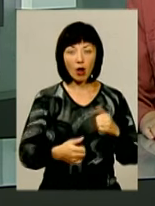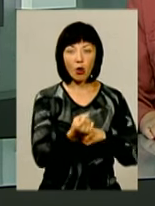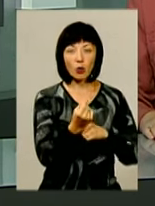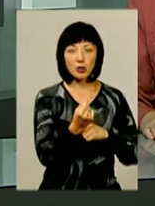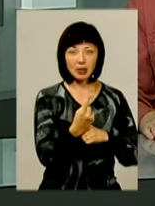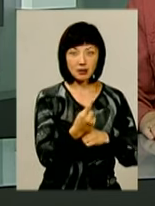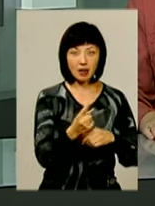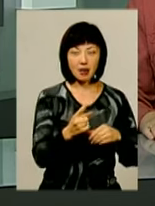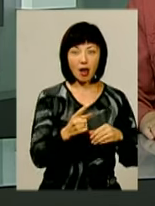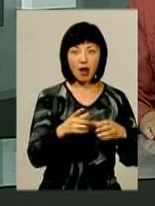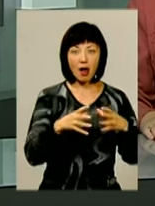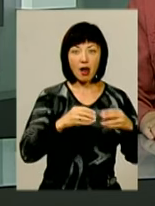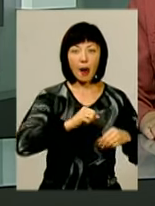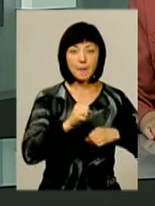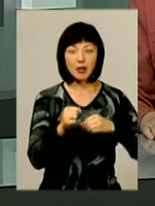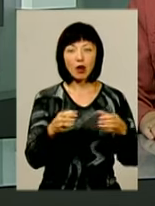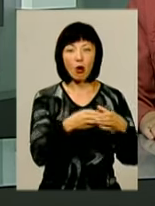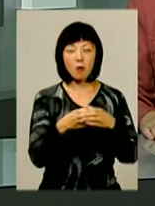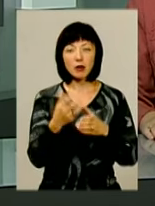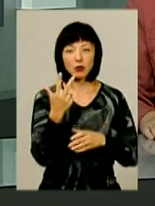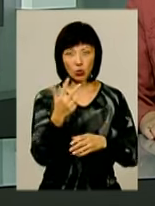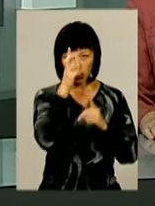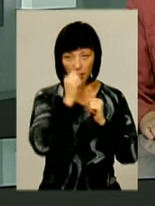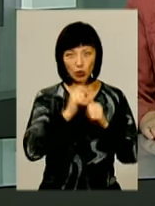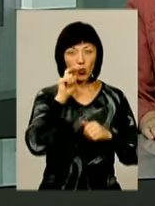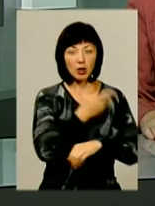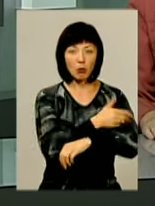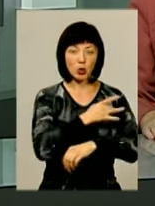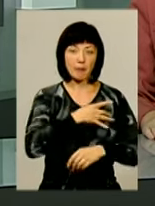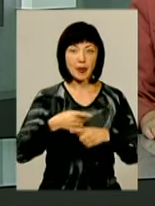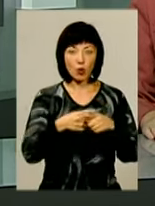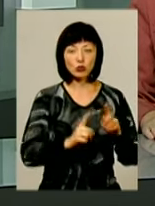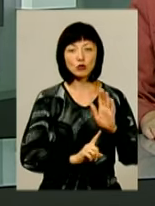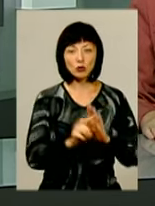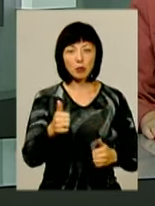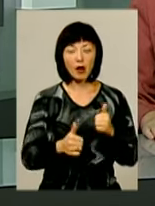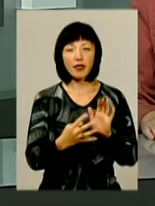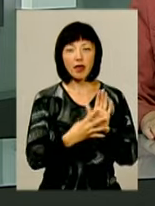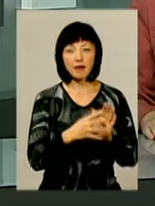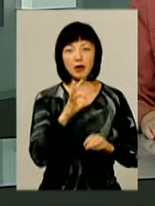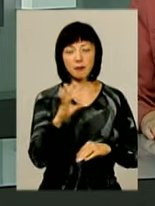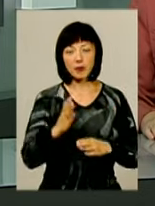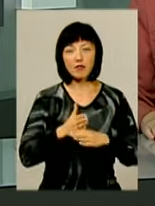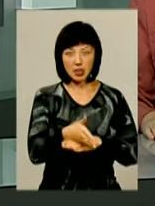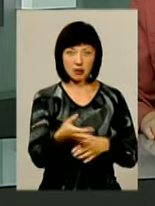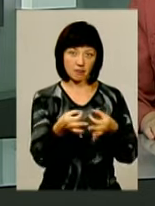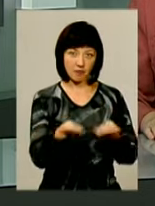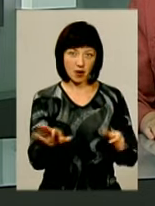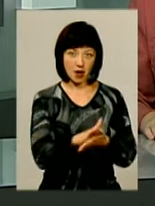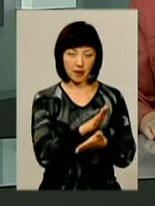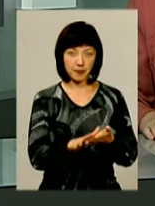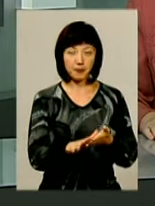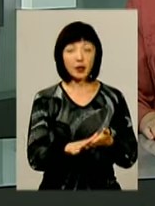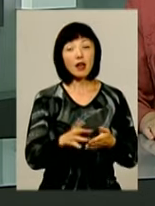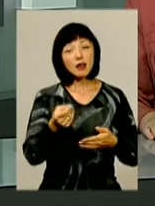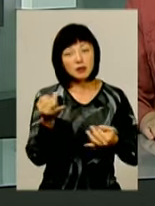регбійних команд з трьох країн – України, Польщі та Білорусі. Розпочнуться змагання о 9-й – вхід вільний. Для